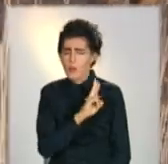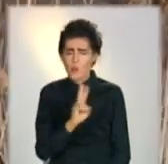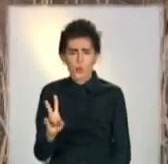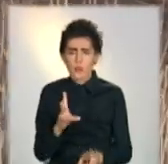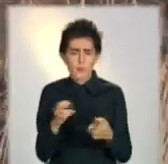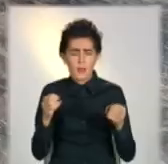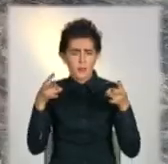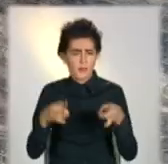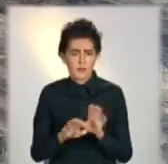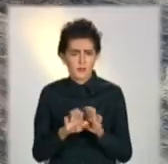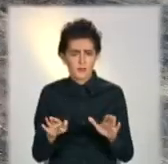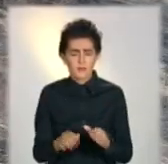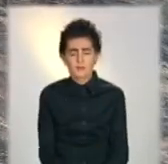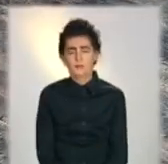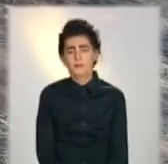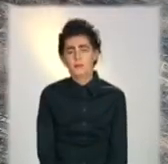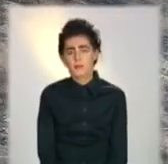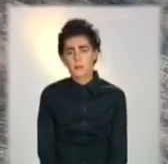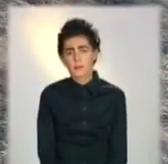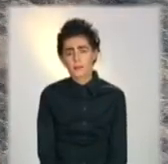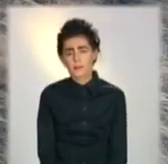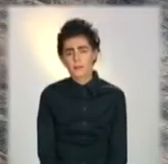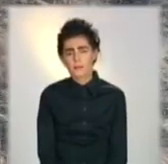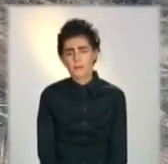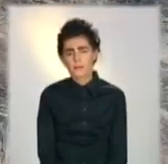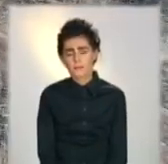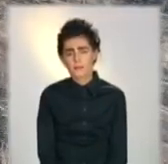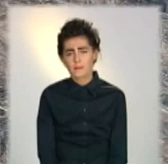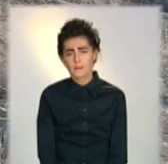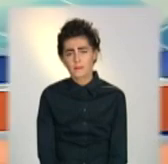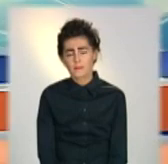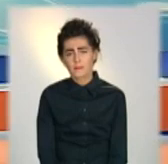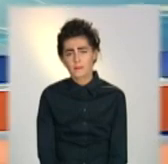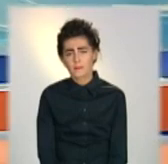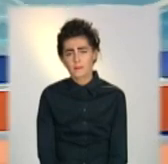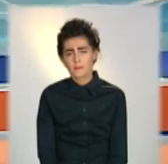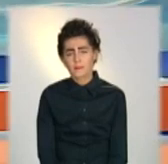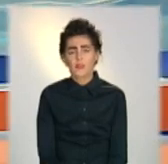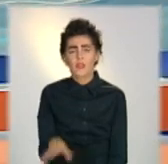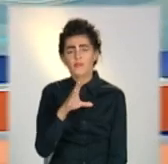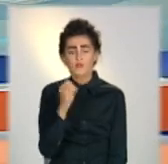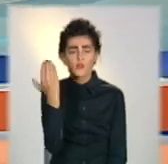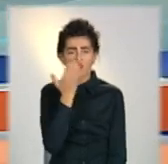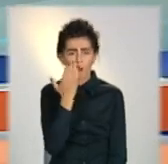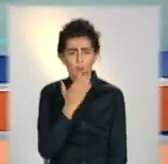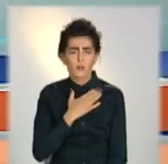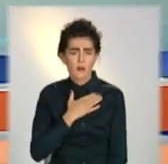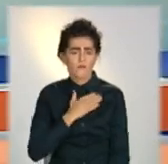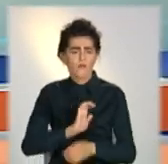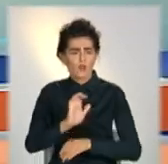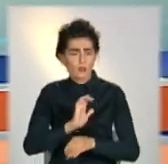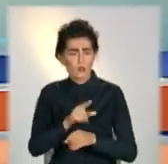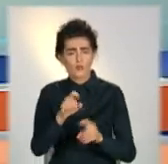постраждав. Анна Слюсарова, Віктор Зубенко, телеканал «Донбас». Усі сюжети цього випуску ви